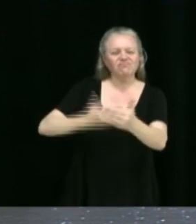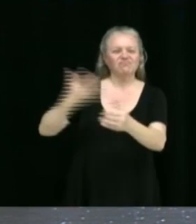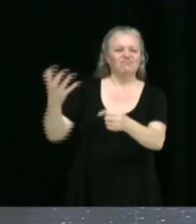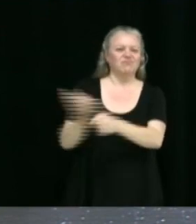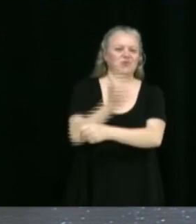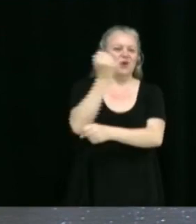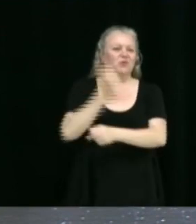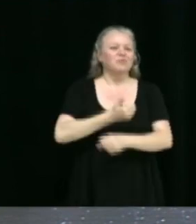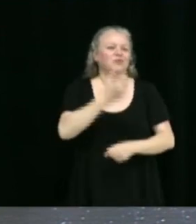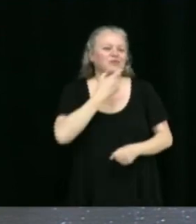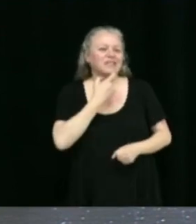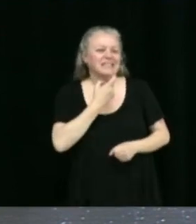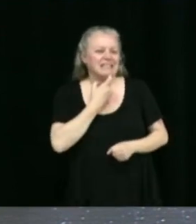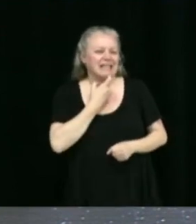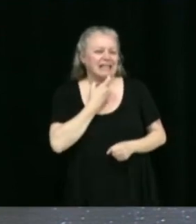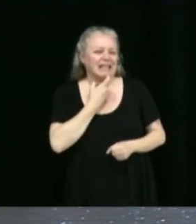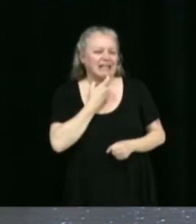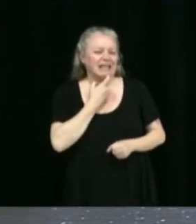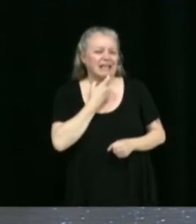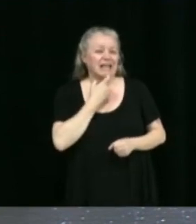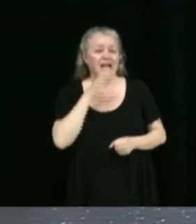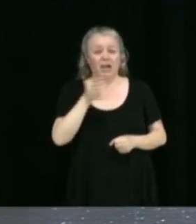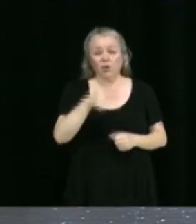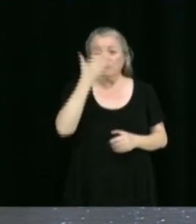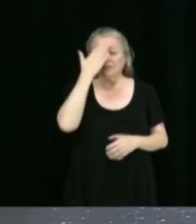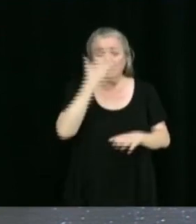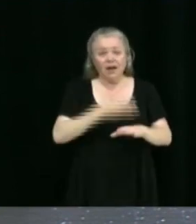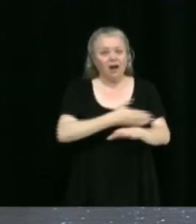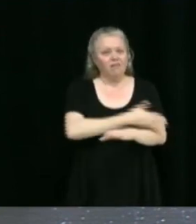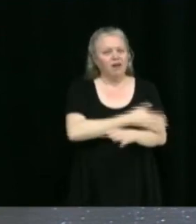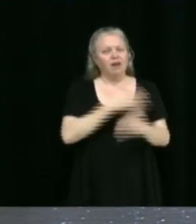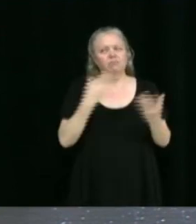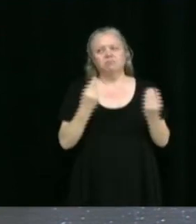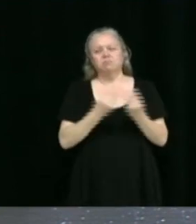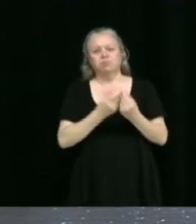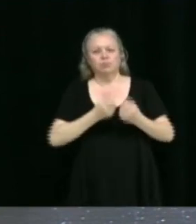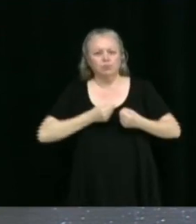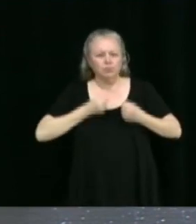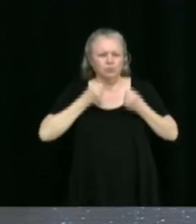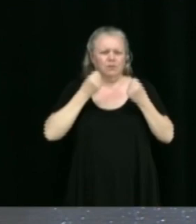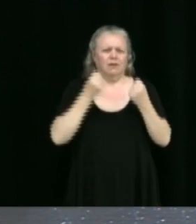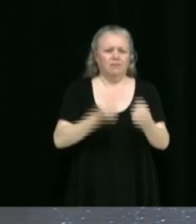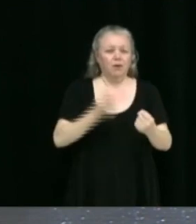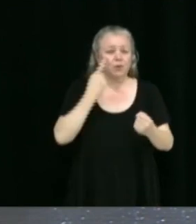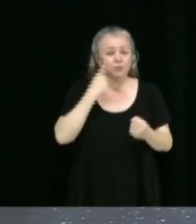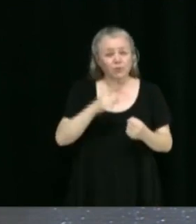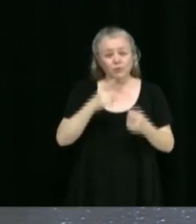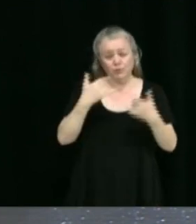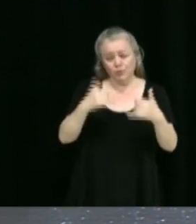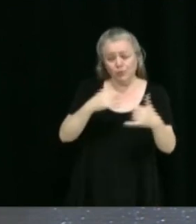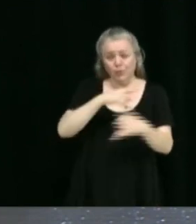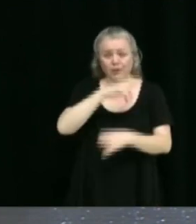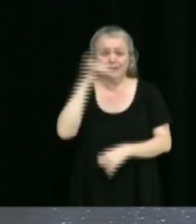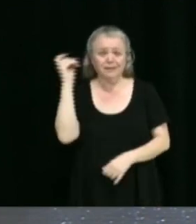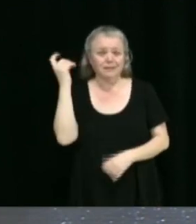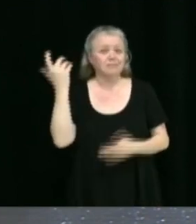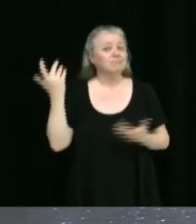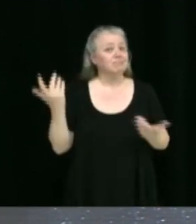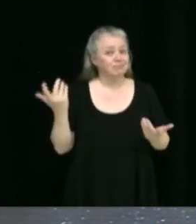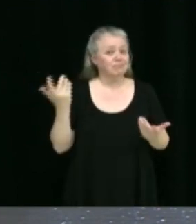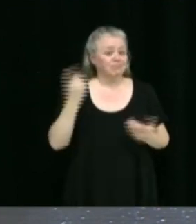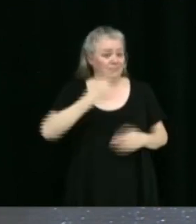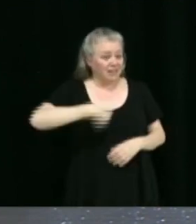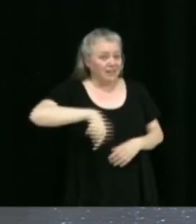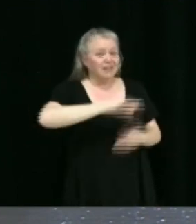'obtention de cette finale-là, considérant tous les efforts qui ont déjà été déployés et démontrés par la Ville de Victoriaville, mais aussi par